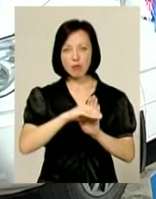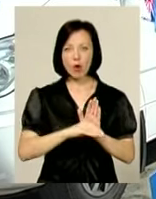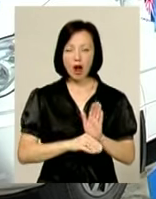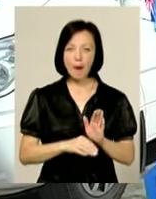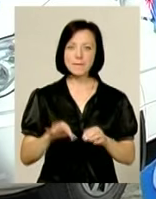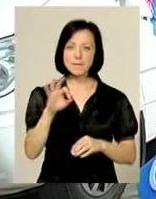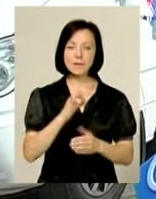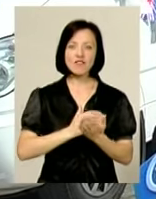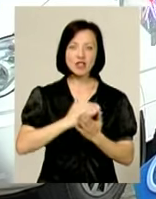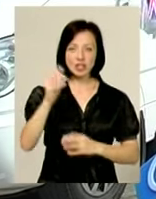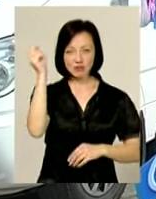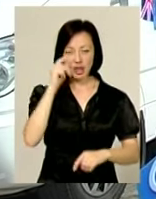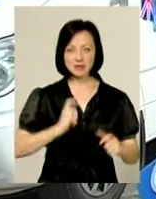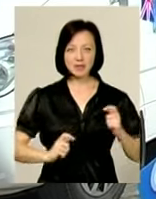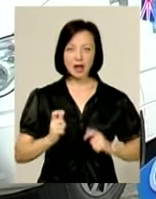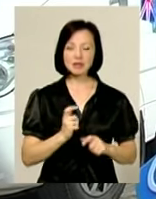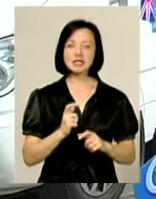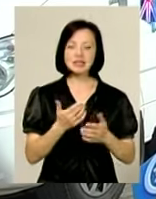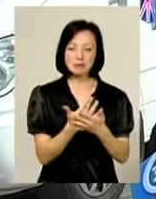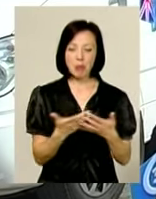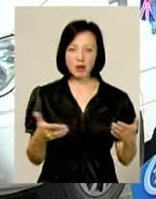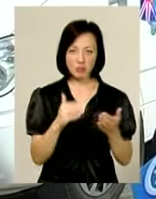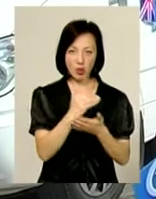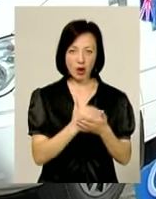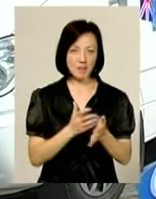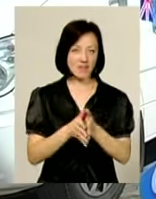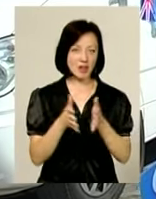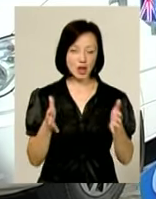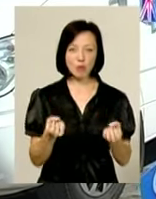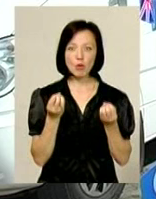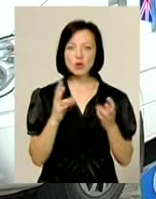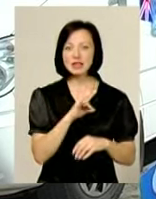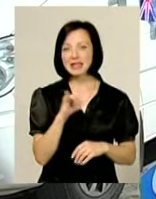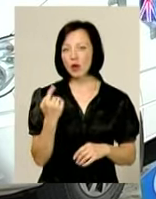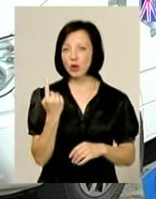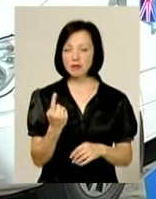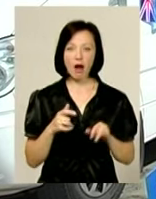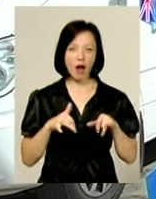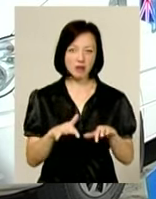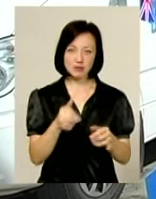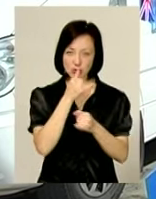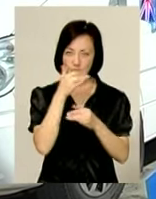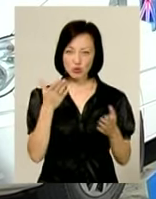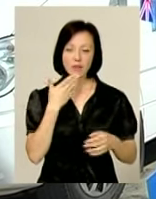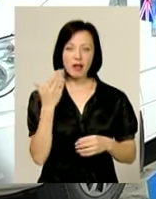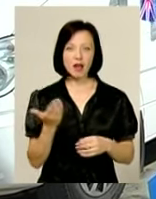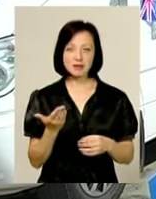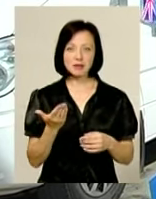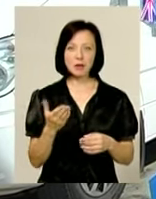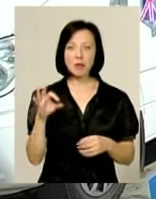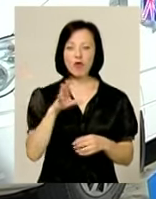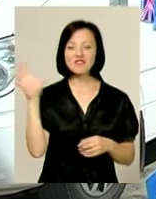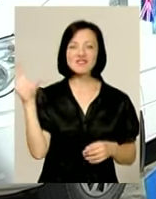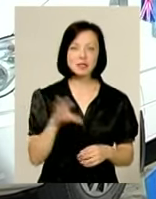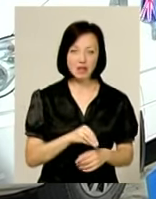це програми для вищих навчальних закладів. Тобто спектр цих програм дуже великий, просто ні одна акція, ми не зможемо прочитати лекцію про все,